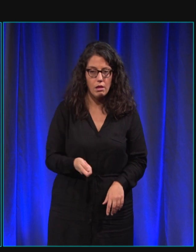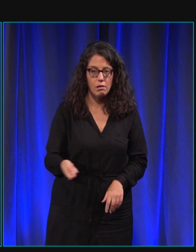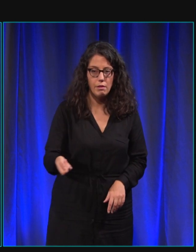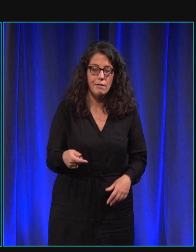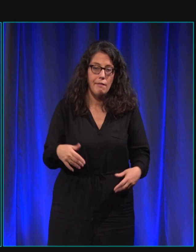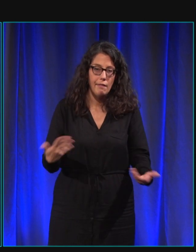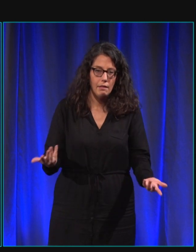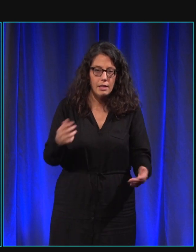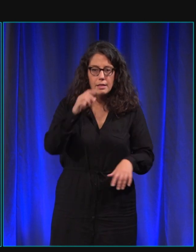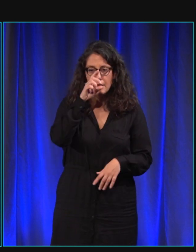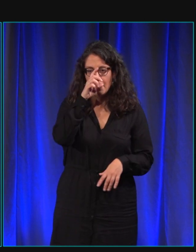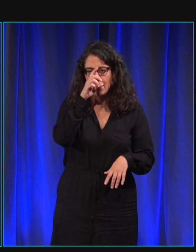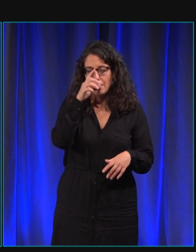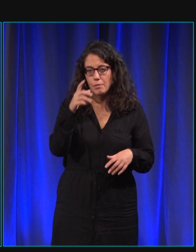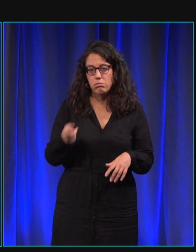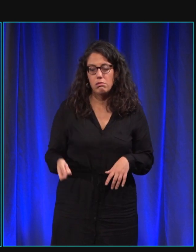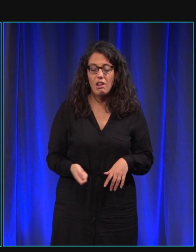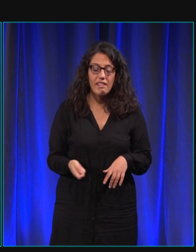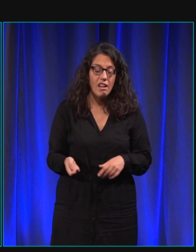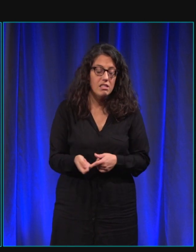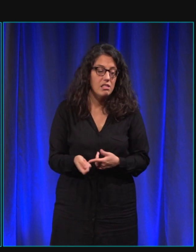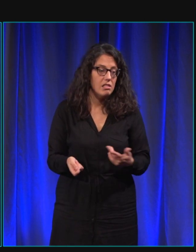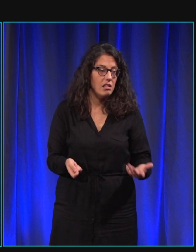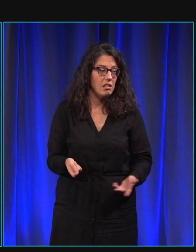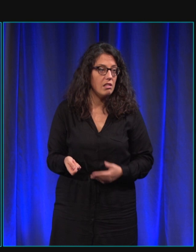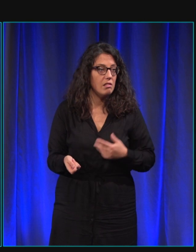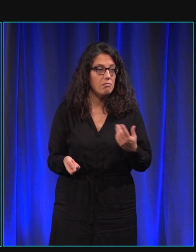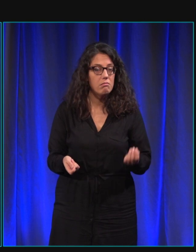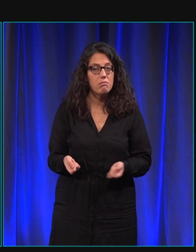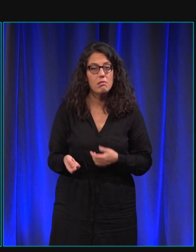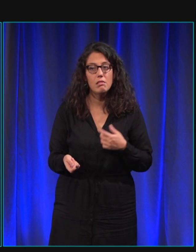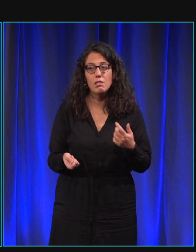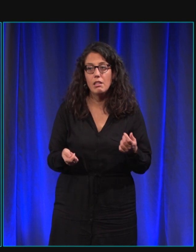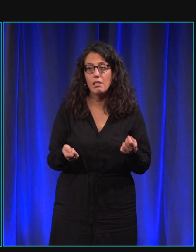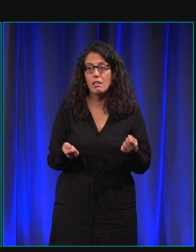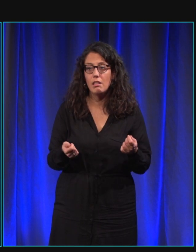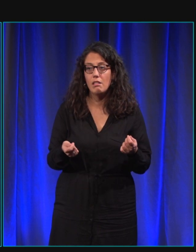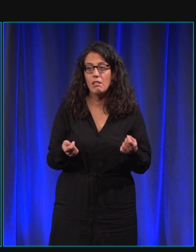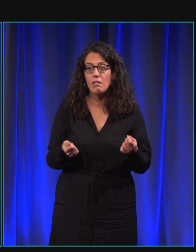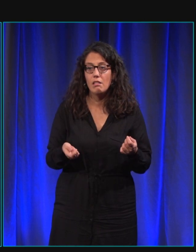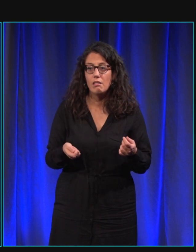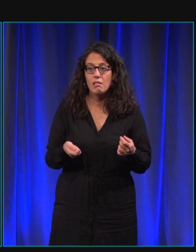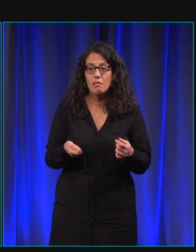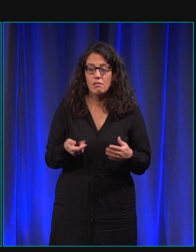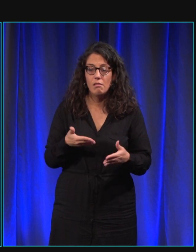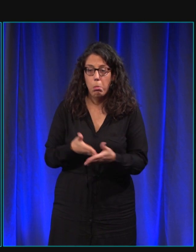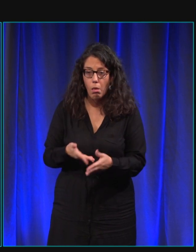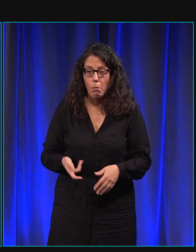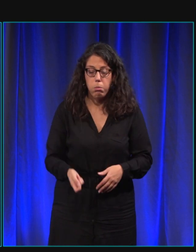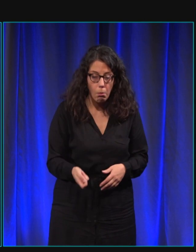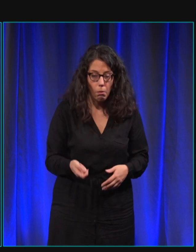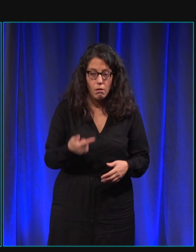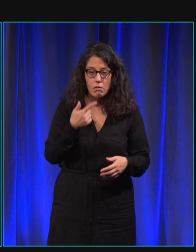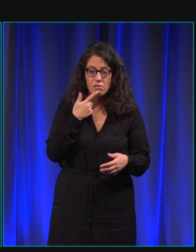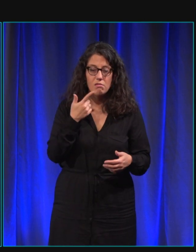'est toujours se taper sur des obstacles. Quand vous voyez